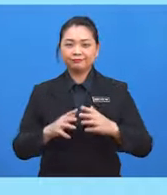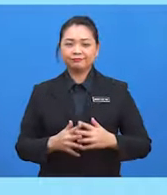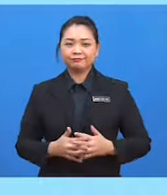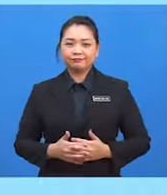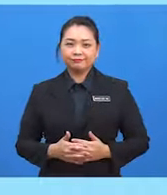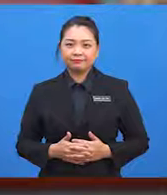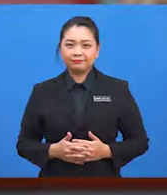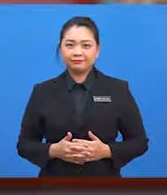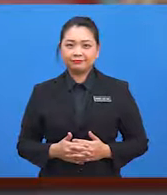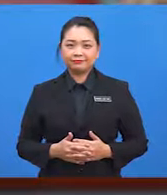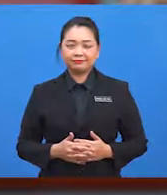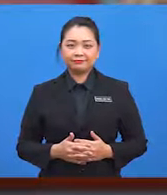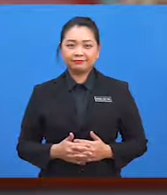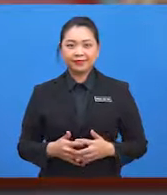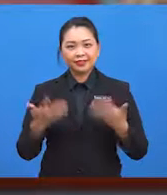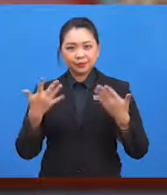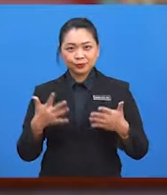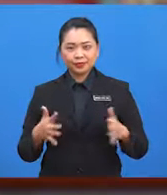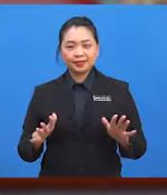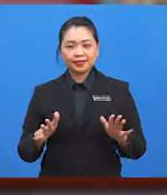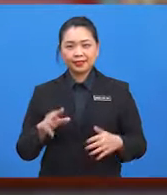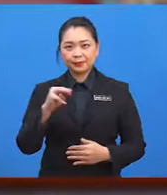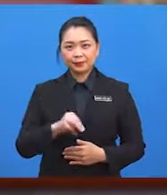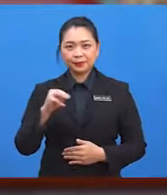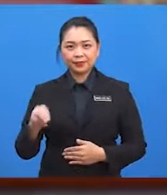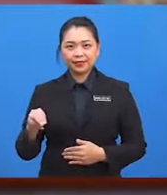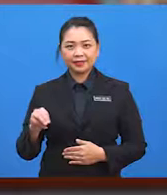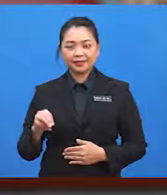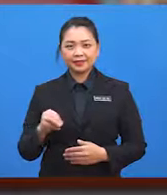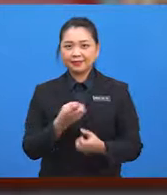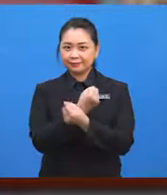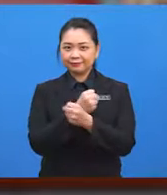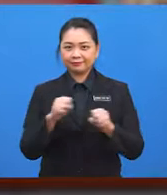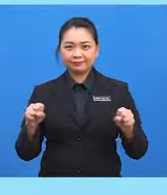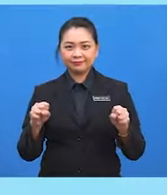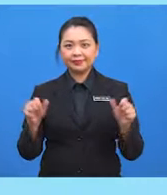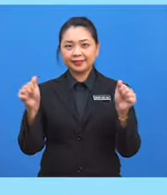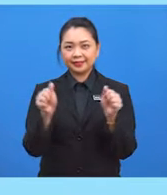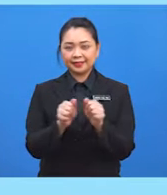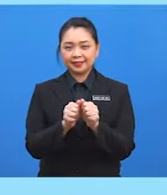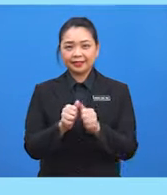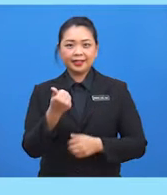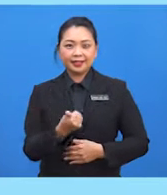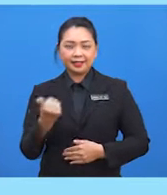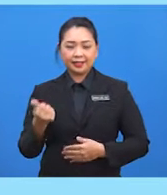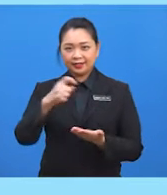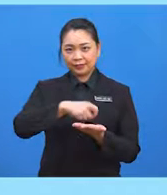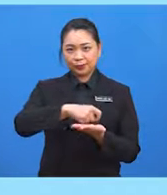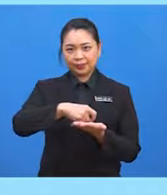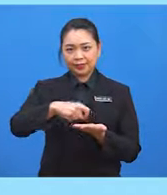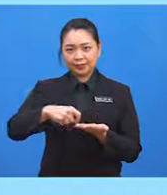Sudahkah murid-murid bersedia dengan alat tulis,